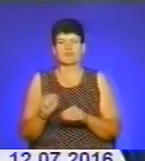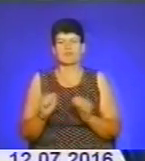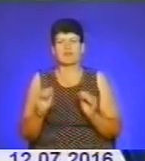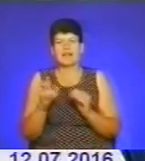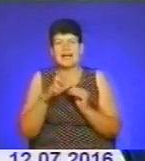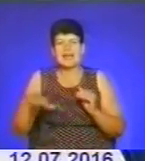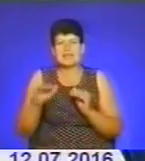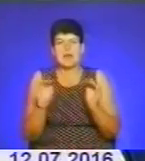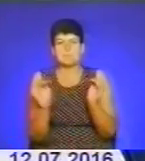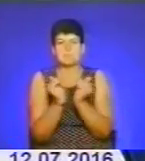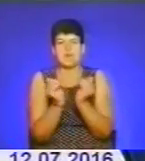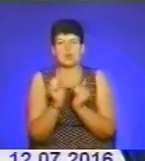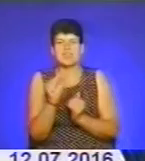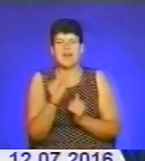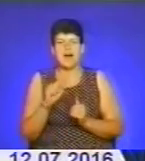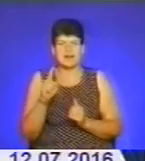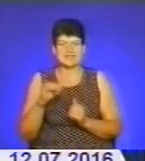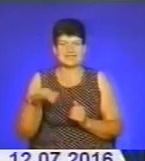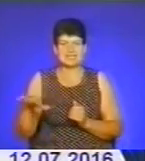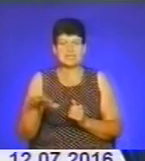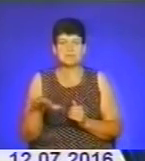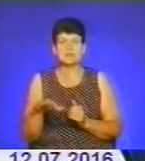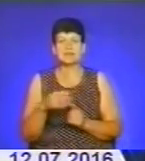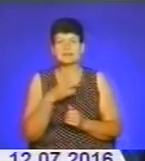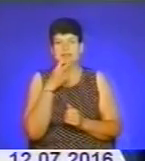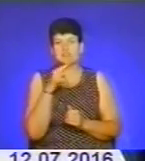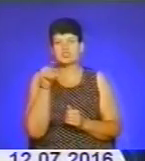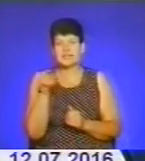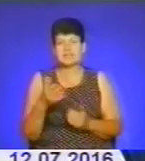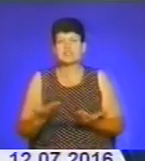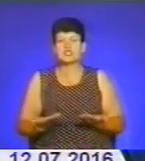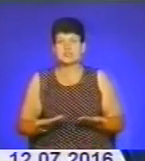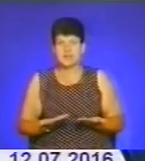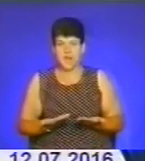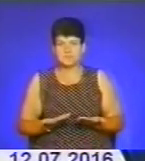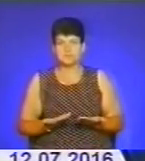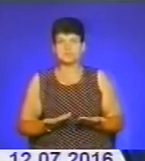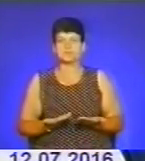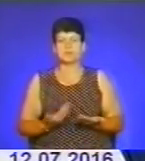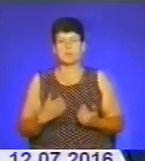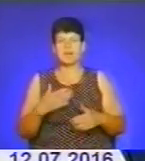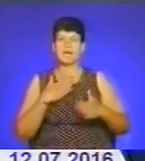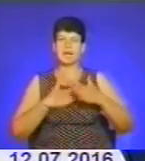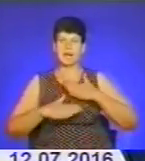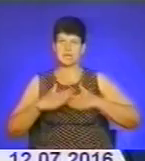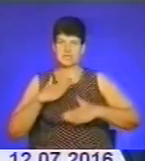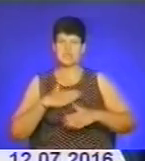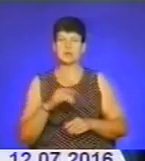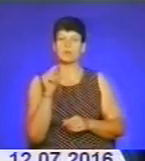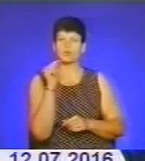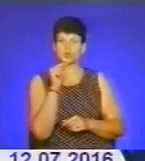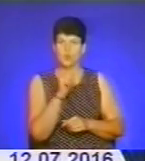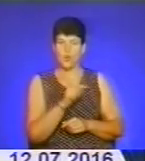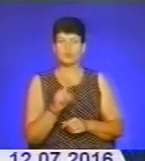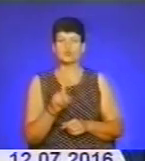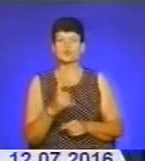Азії. І тому, дивлячись на їхнє життя, ми радіємо тому, що в нас